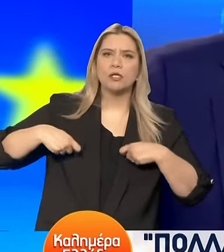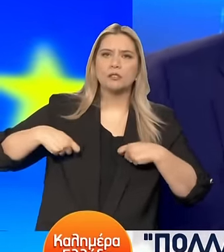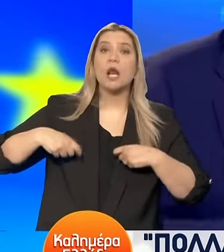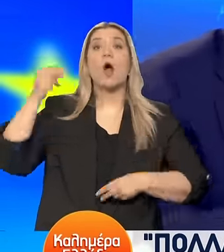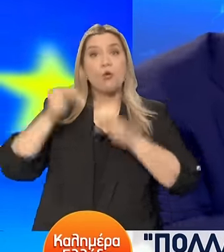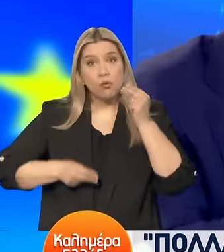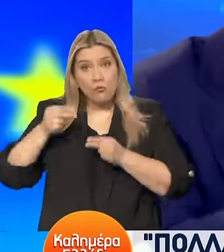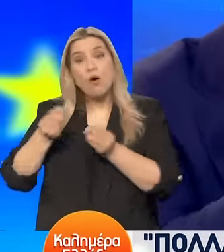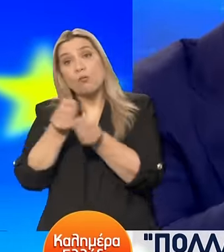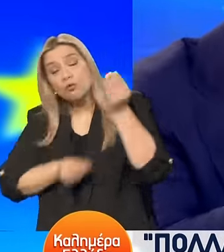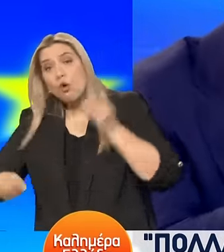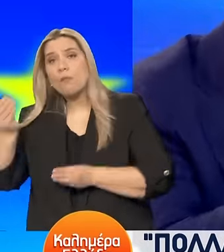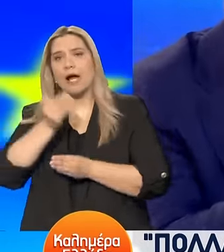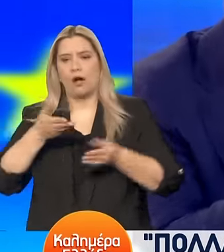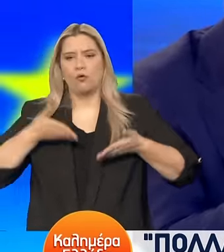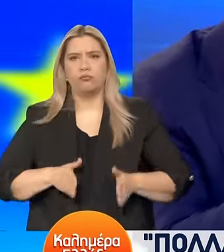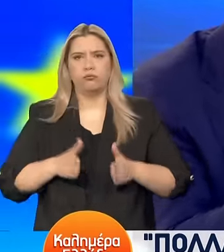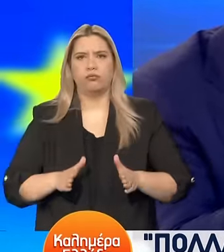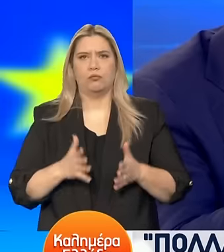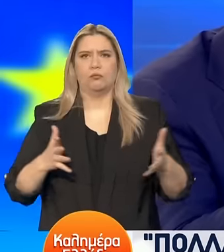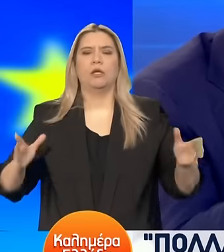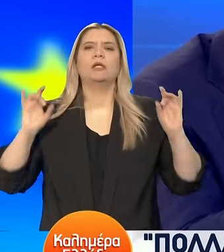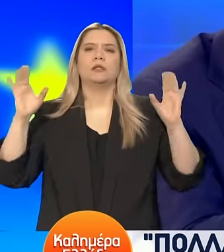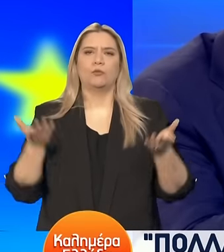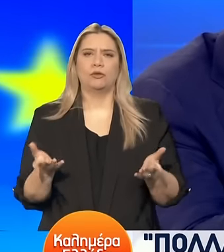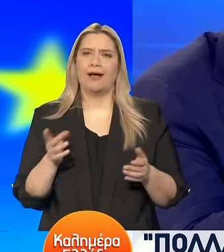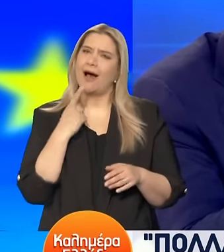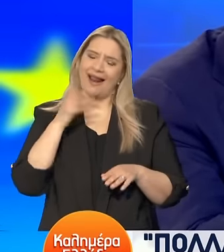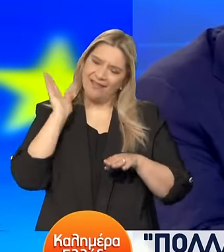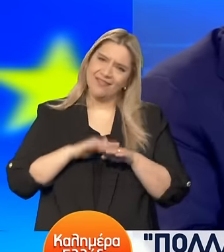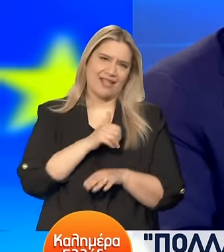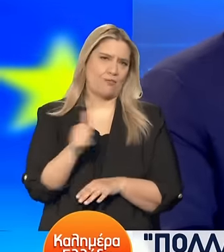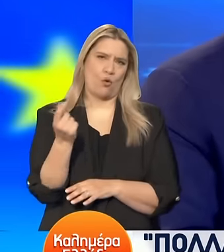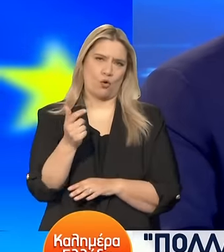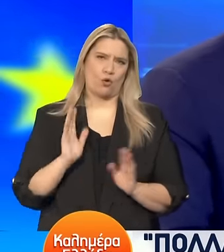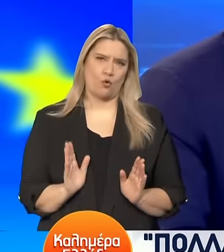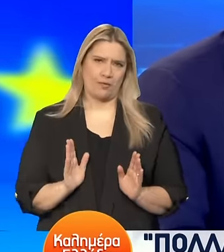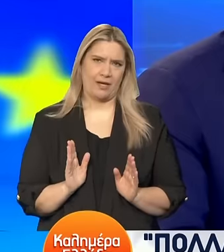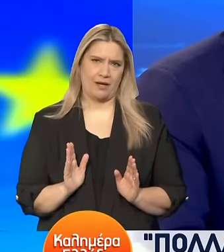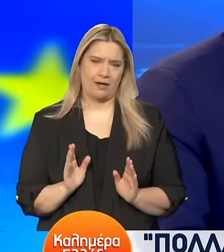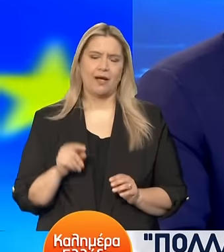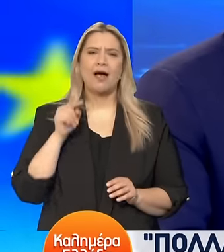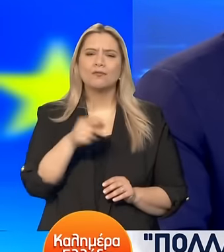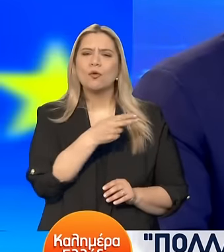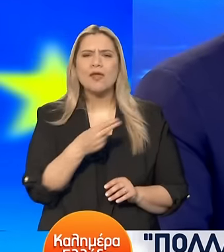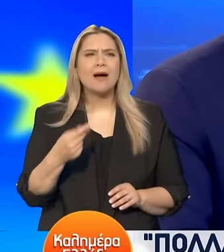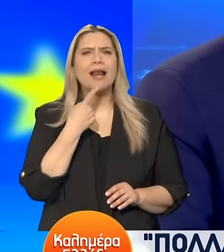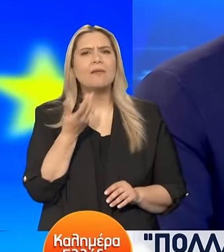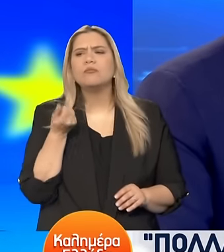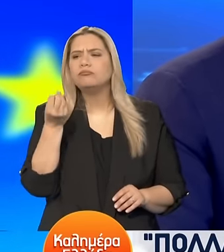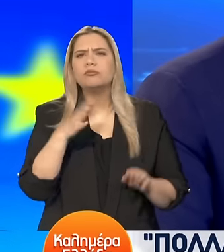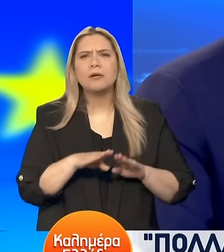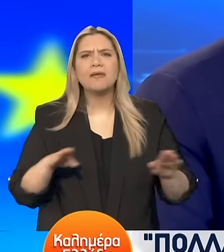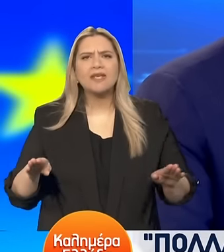γενετικότητας Άρα δεν είναι μόνο, το τονίζω Δεν είναι μόνο ζήτημα οικονομίας Και κάτι τελευταίο Το δημογραφικό δεν είναι μόνο θέμα παιδιών Είναι και θέμα